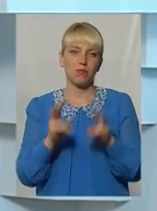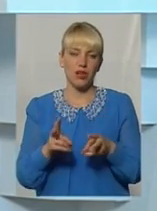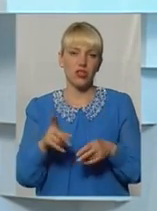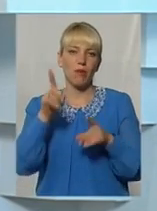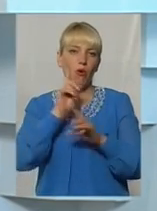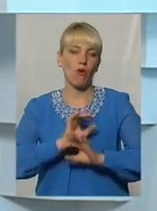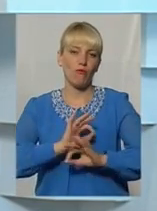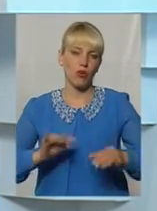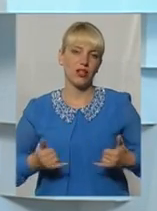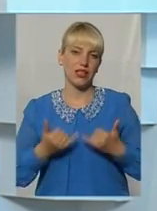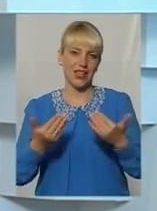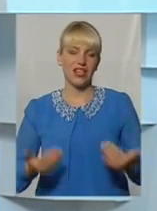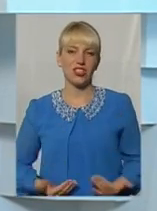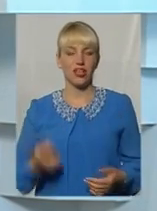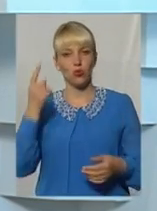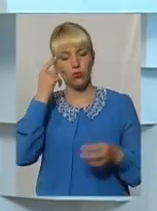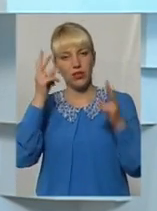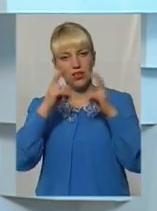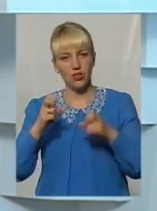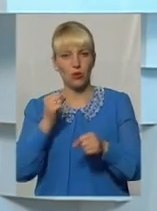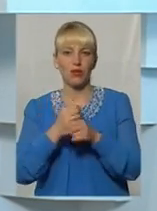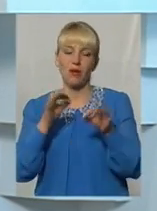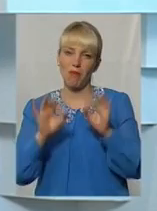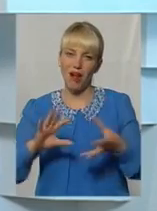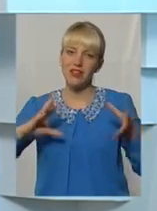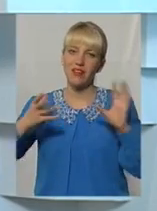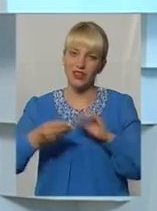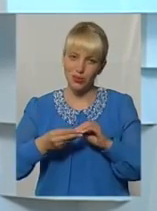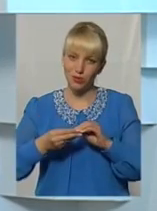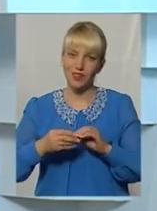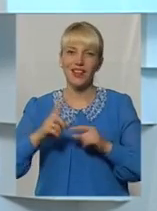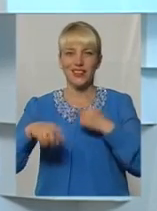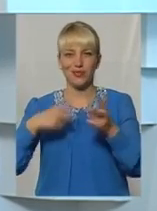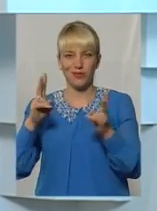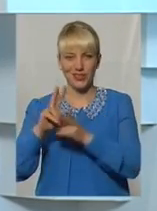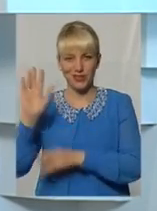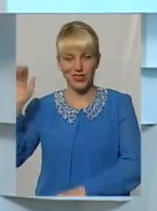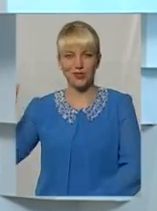комфортним для життя. Думайте, аналізуйте, робіть правильні висновки. Побачимось!